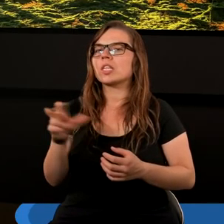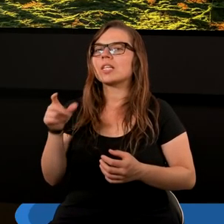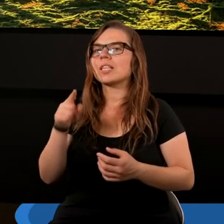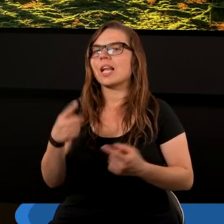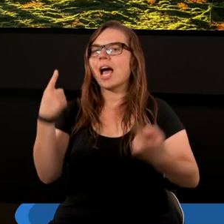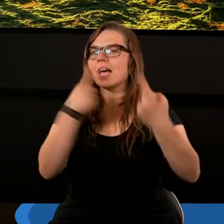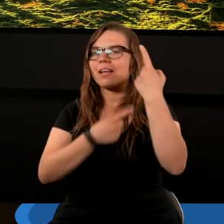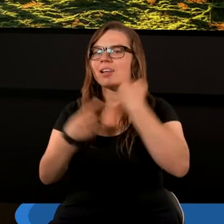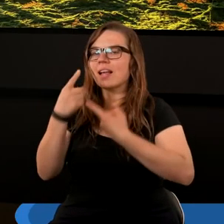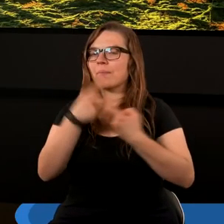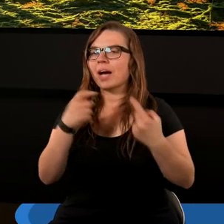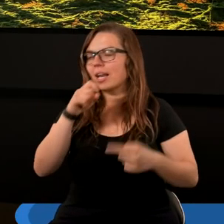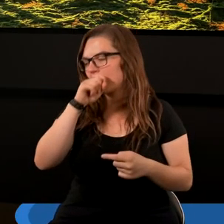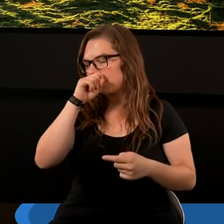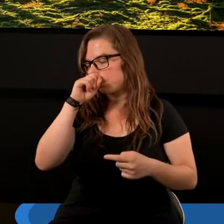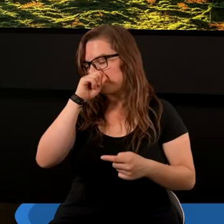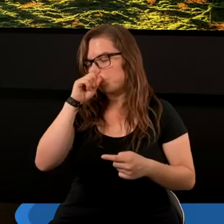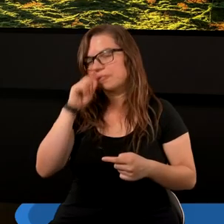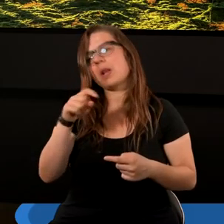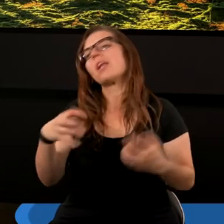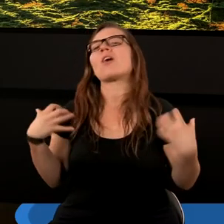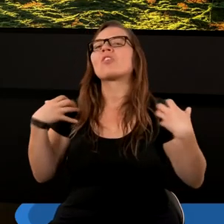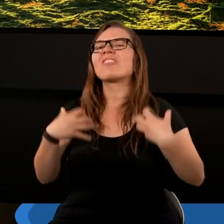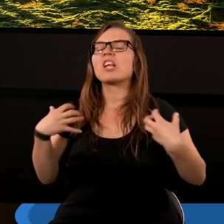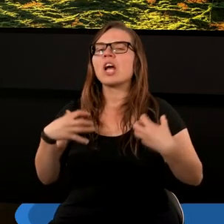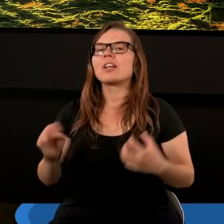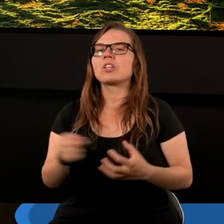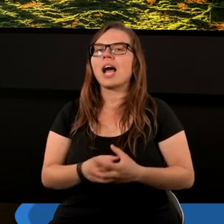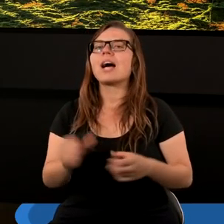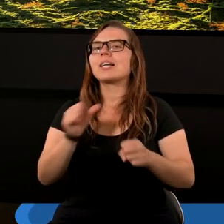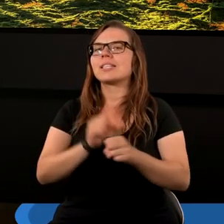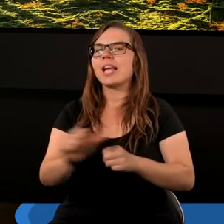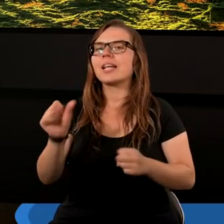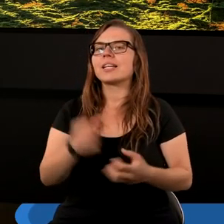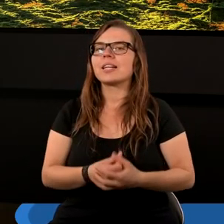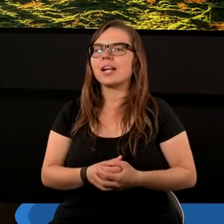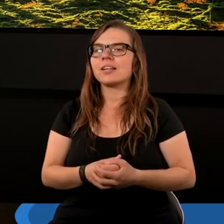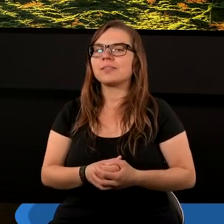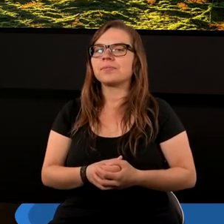Czy interpretacja tego zwierzęcia jest